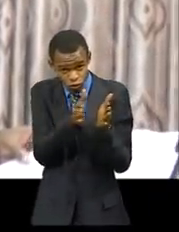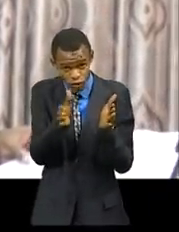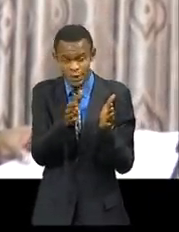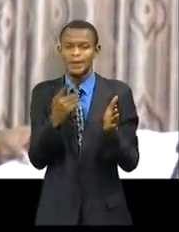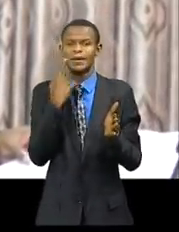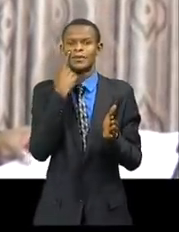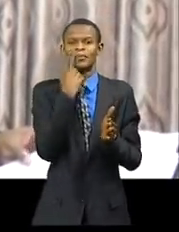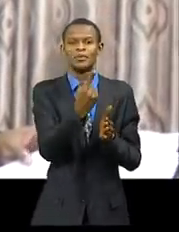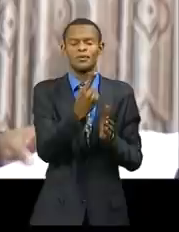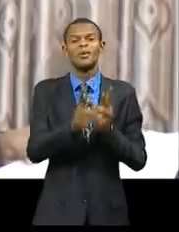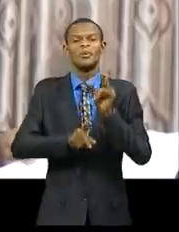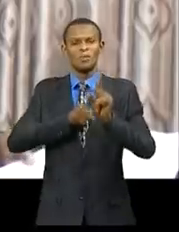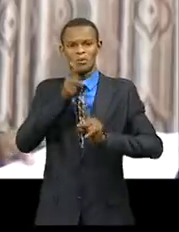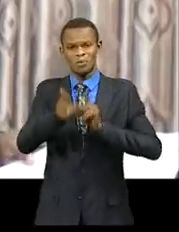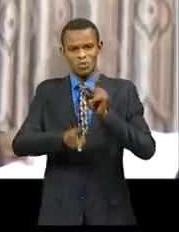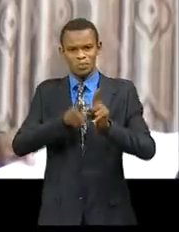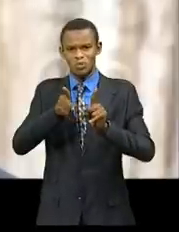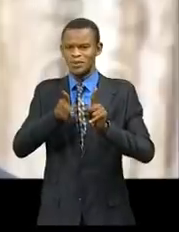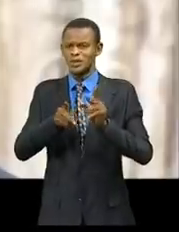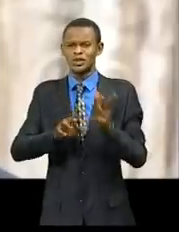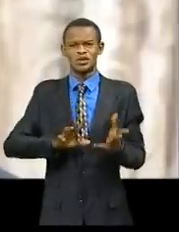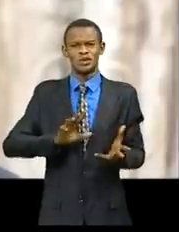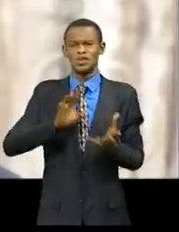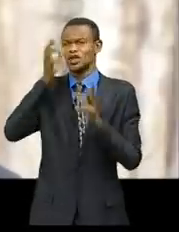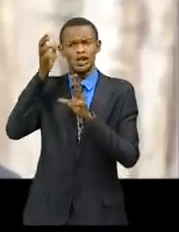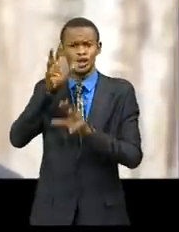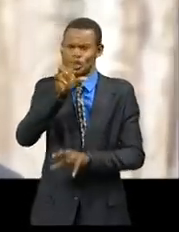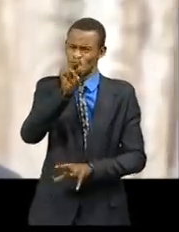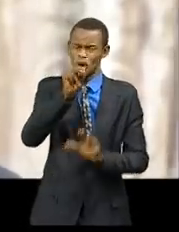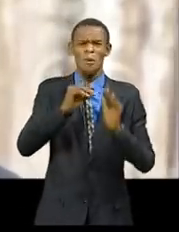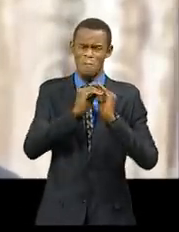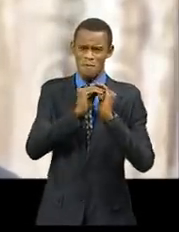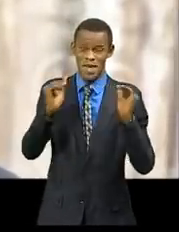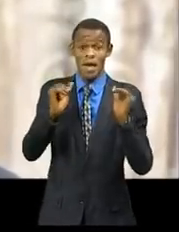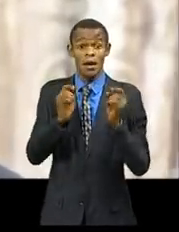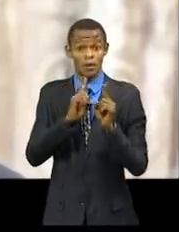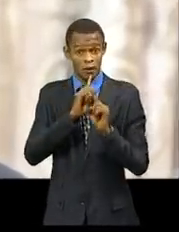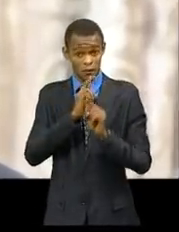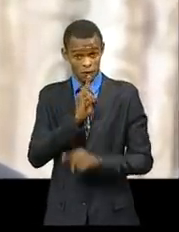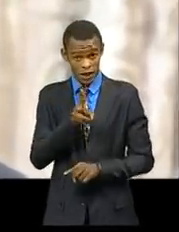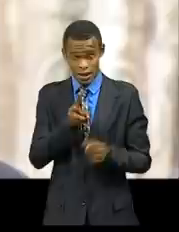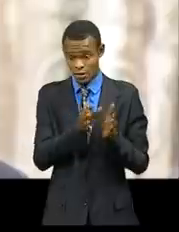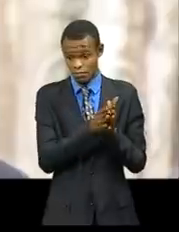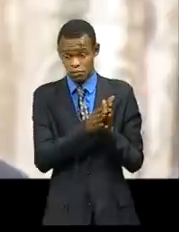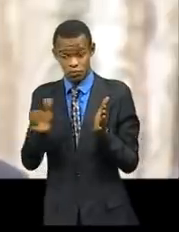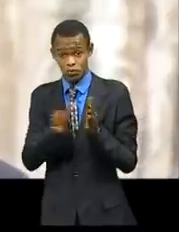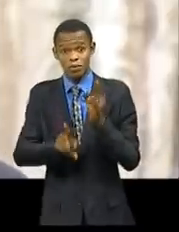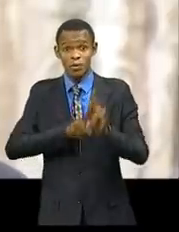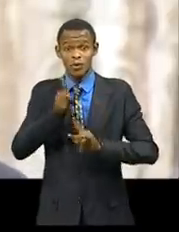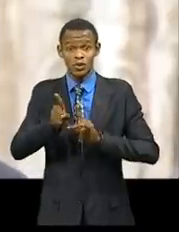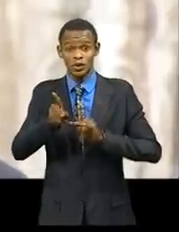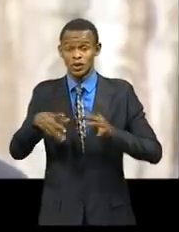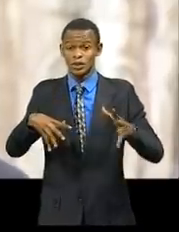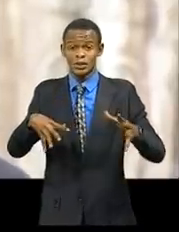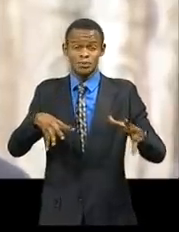du dénouement à l'Assemblée nationale de la crise consécutive à la désignation par les confessions religieuses du candidat